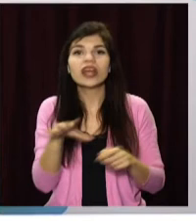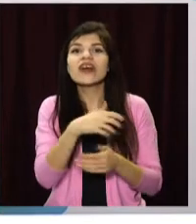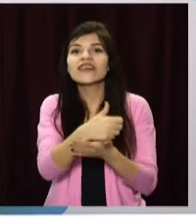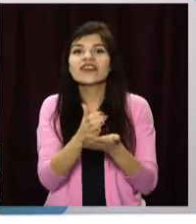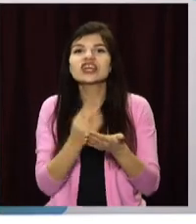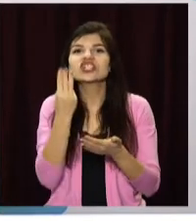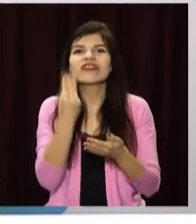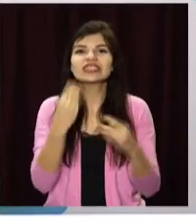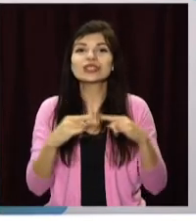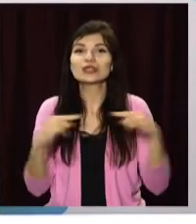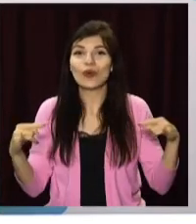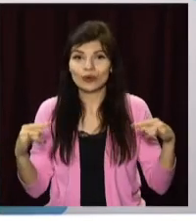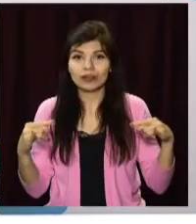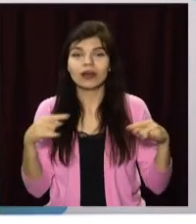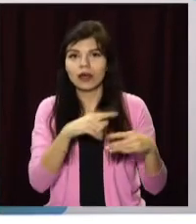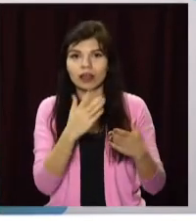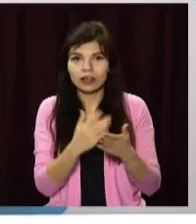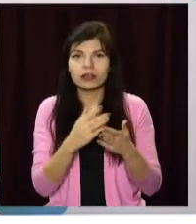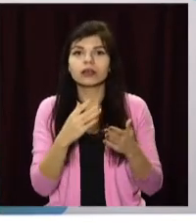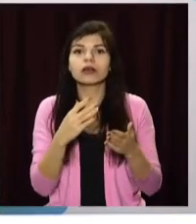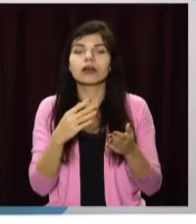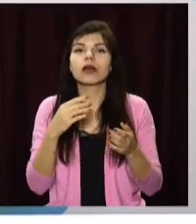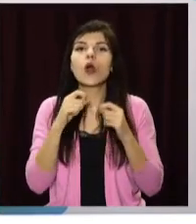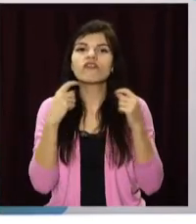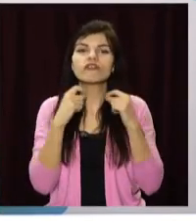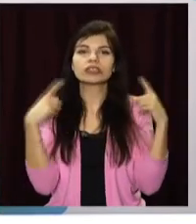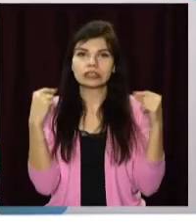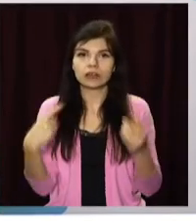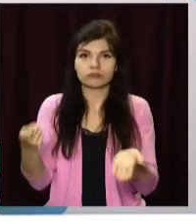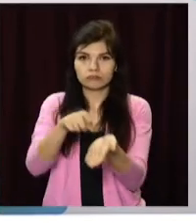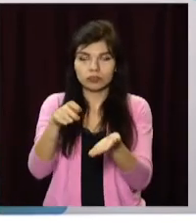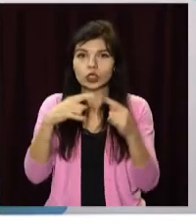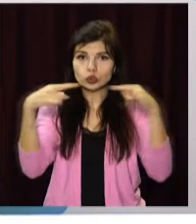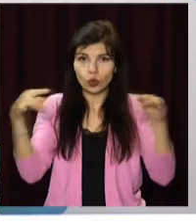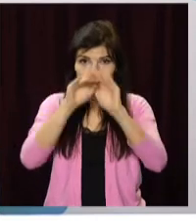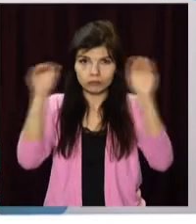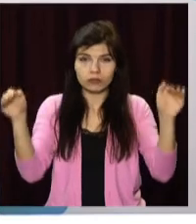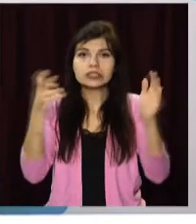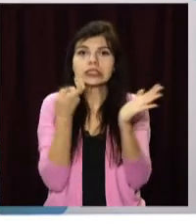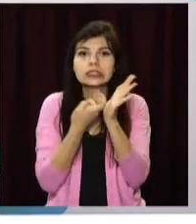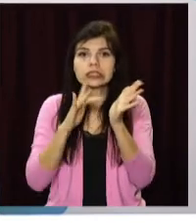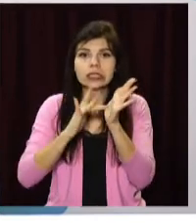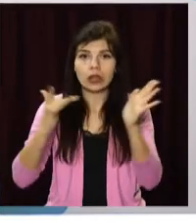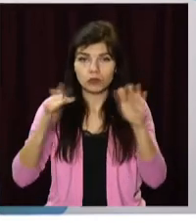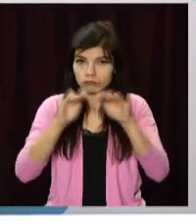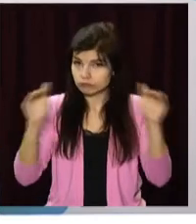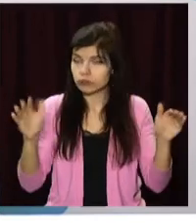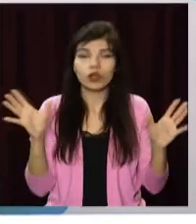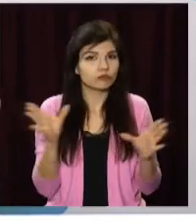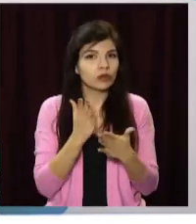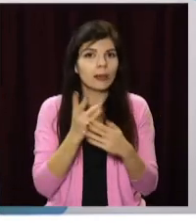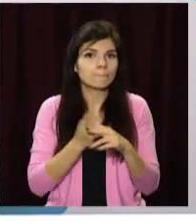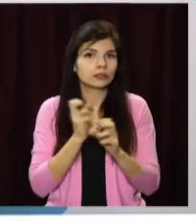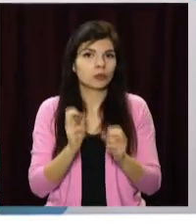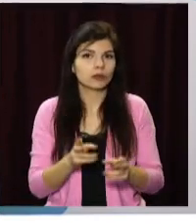Пищу, навіть на все включено на шведському столі, накладують офіціанты. Пища вся за стеклом. То есть все меры безопасности